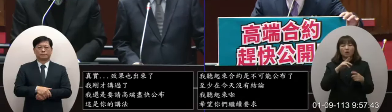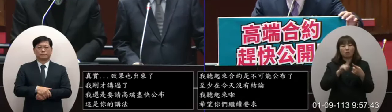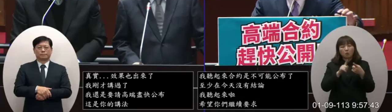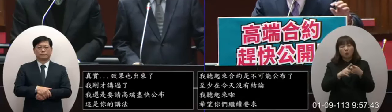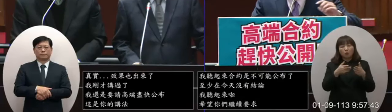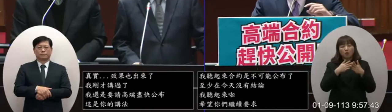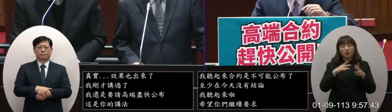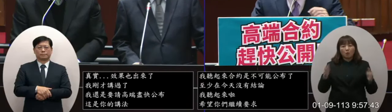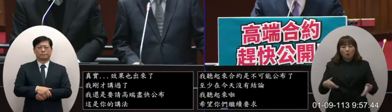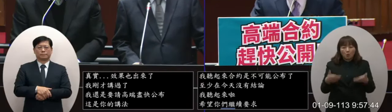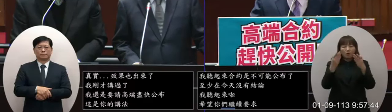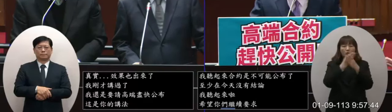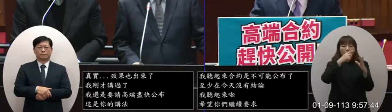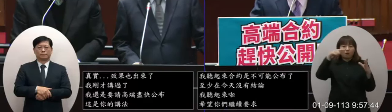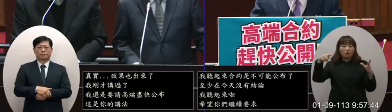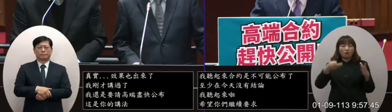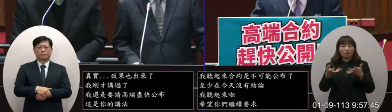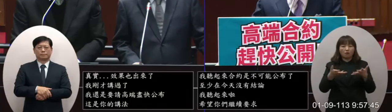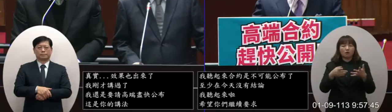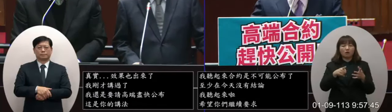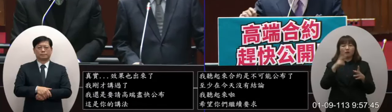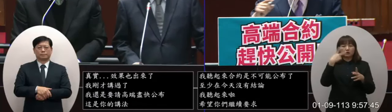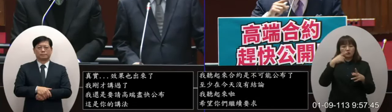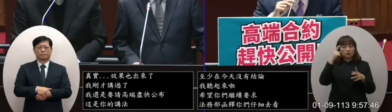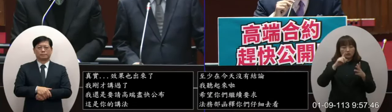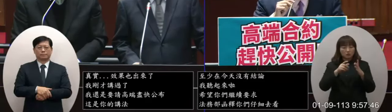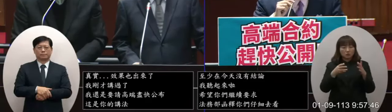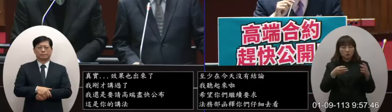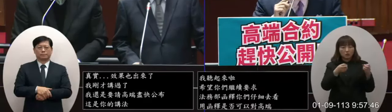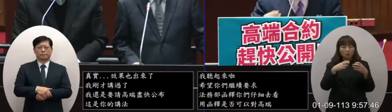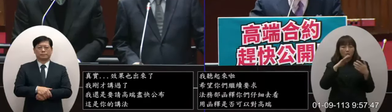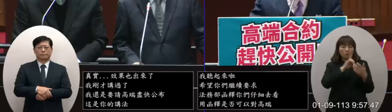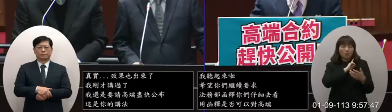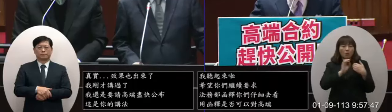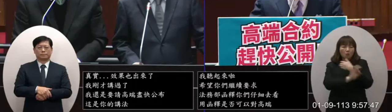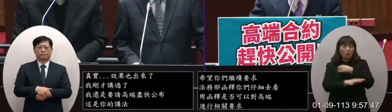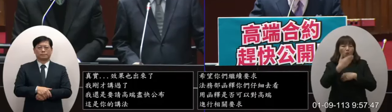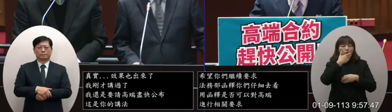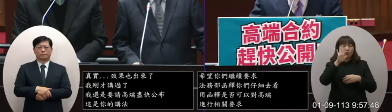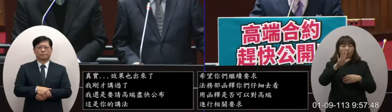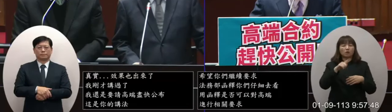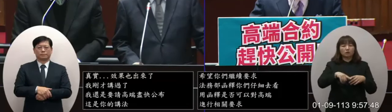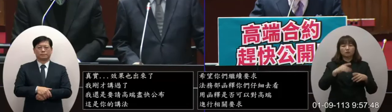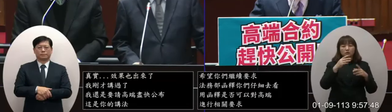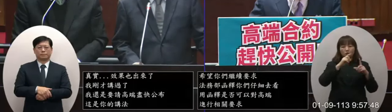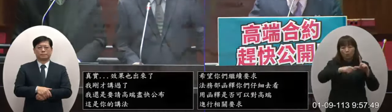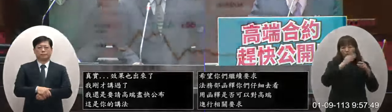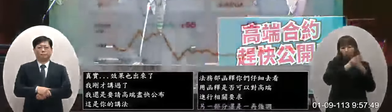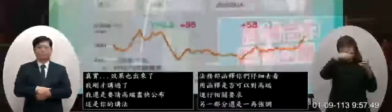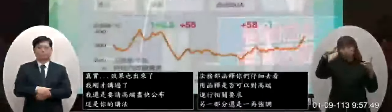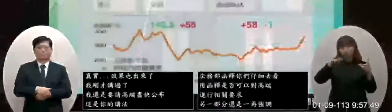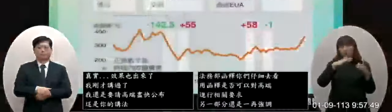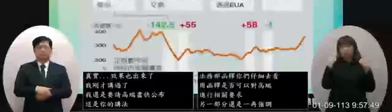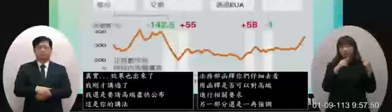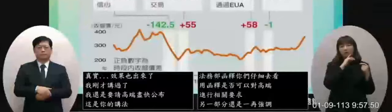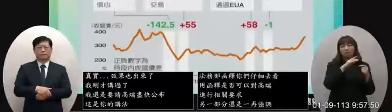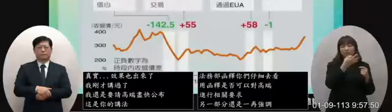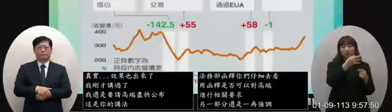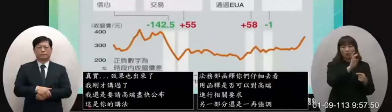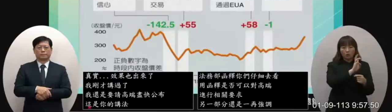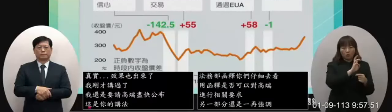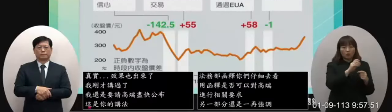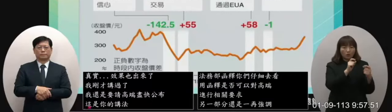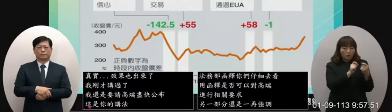性趁機烘抬股價我們不希望有人在這中間謀取不斷的利益那高端股價的問題從他30塊附近